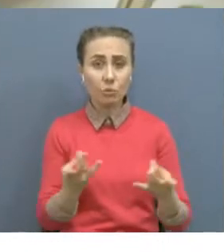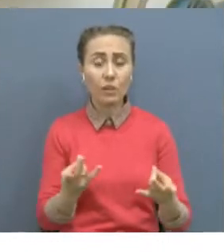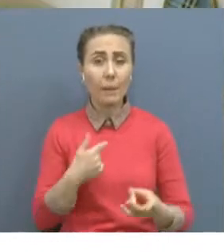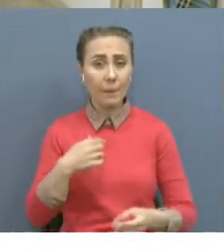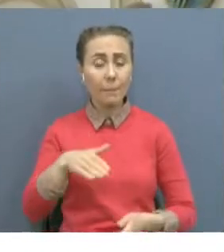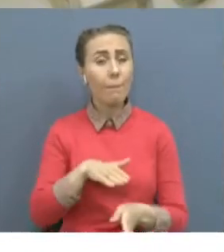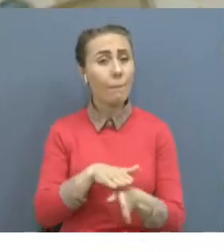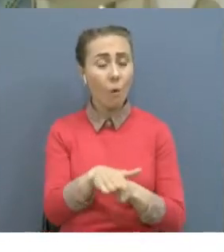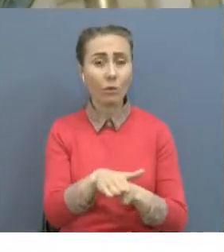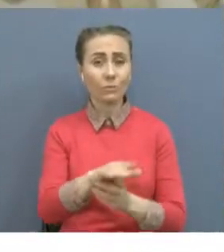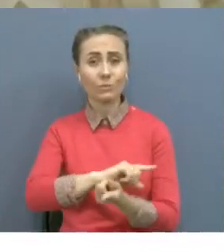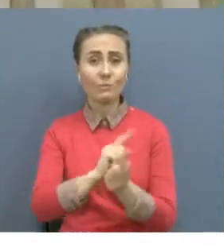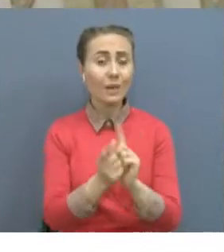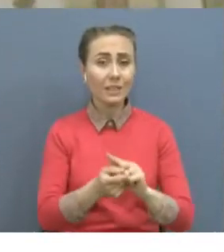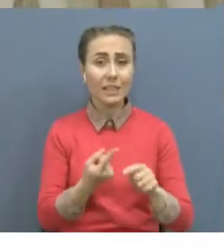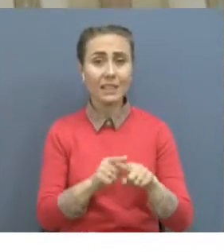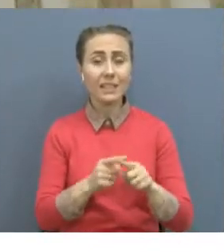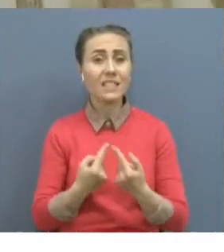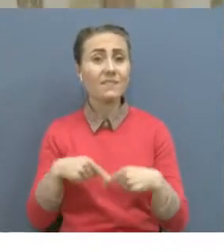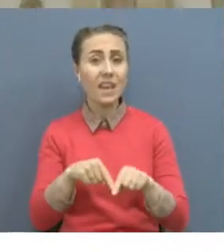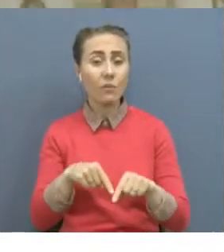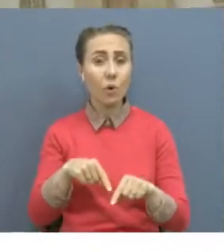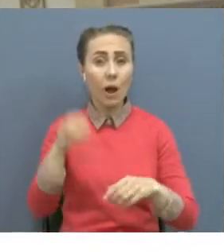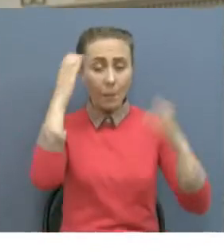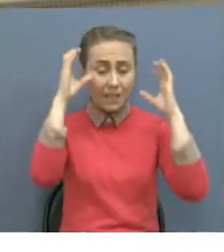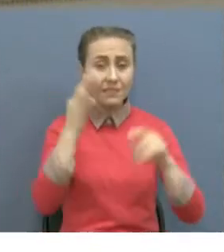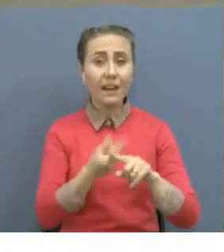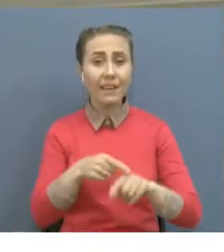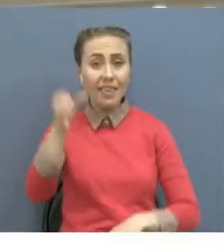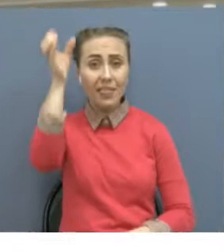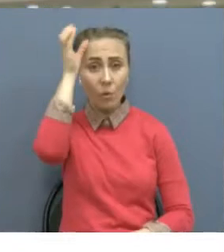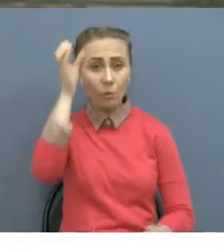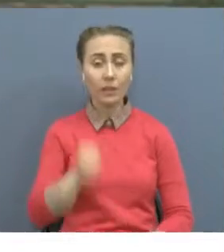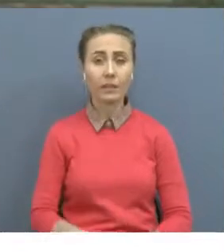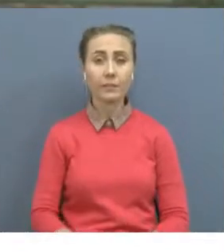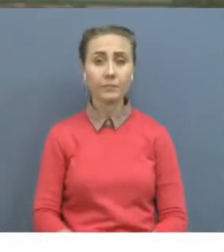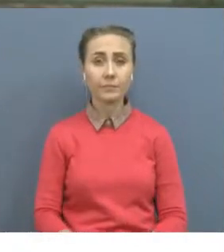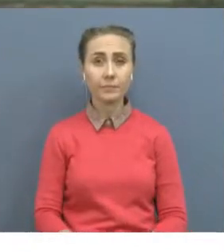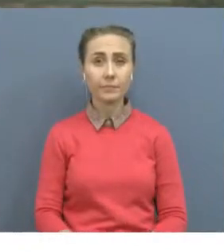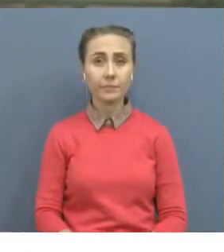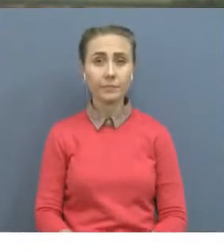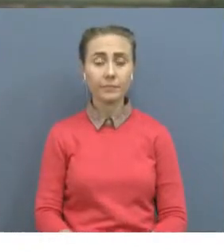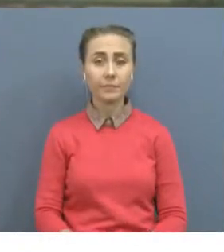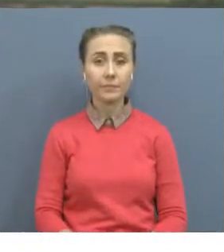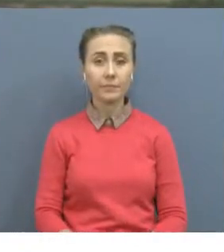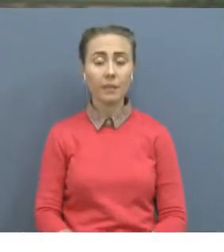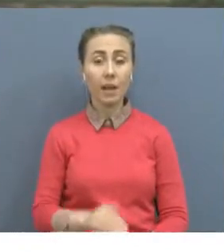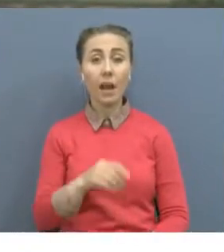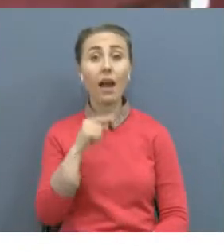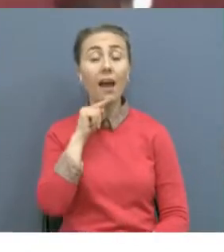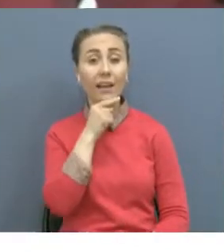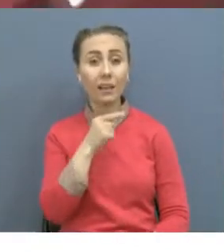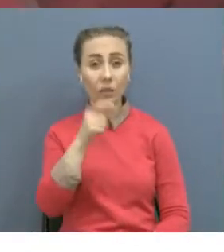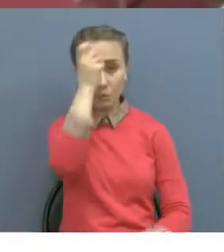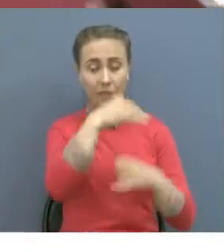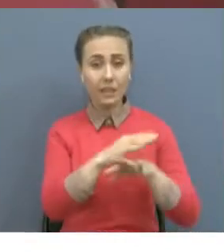Осы ретте, озық технологиялар мен цифроландыруды кеңінен қолдамымыз керек. Ел экономикасы қаралтыңға қарап қалмауға